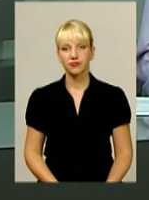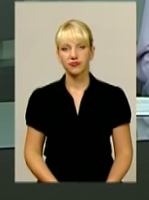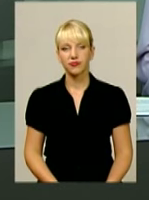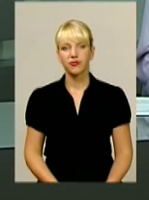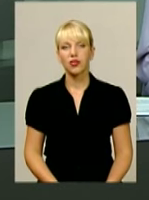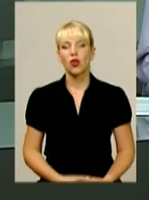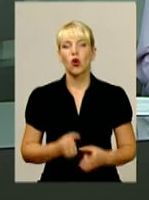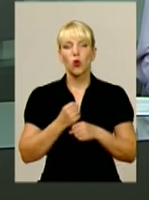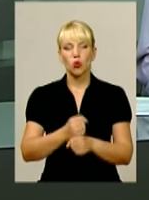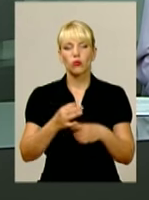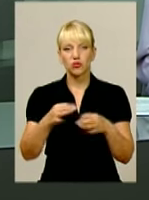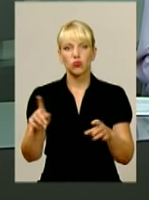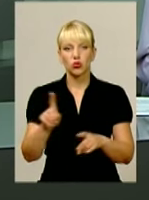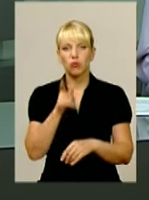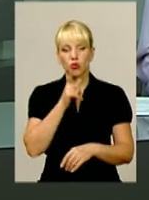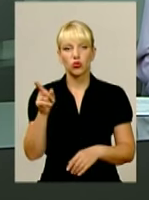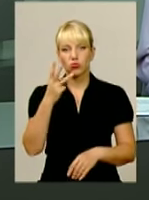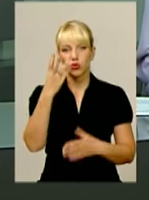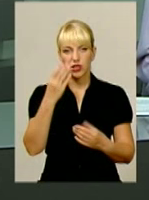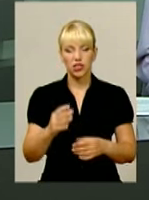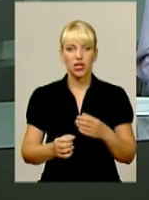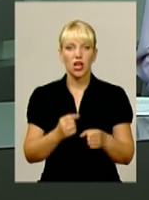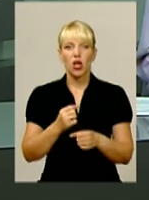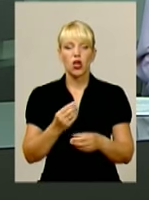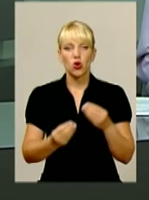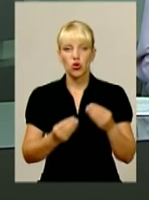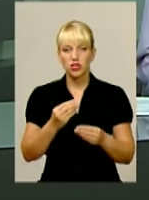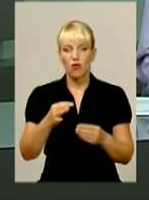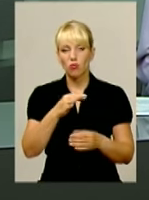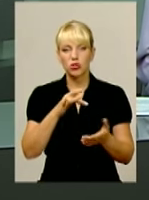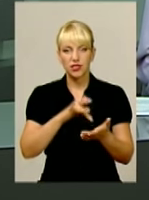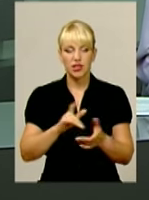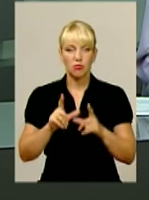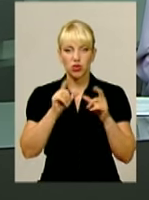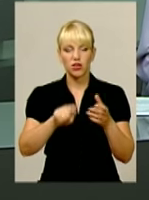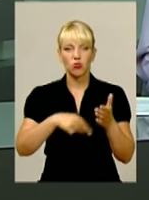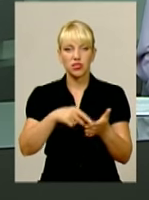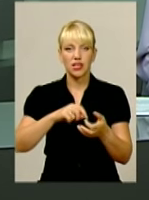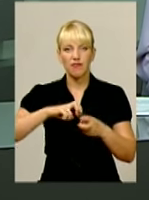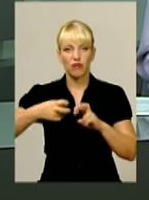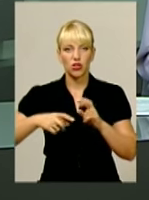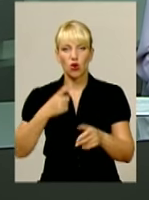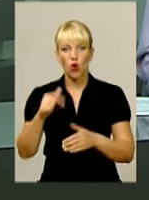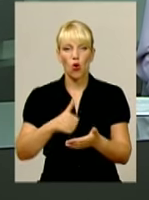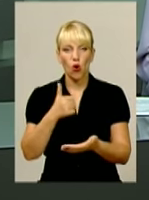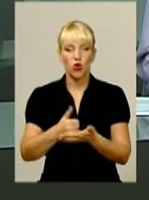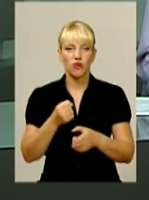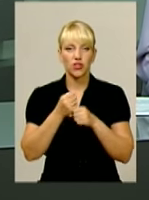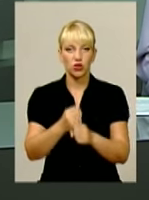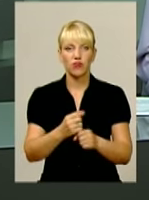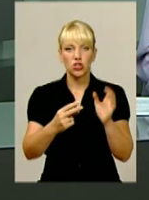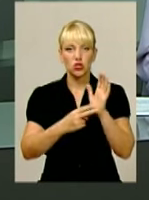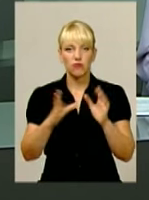Кубок свободи, що протягом трьох днів розігрували в обласному центрі, поїхав до Івано-Франківська. Головний трофей сьомого